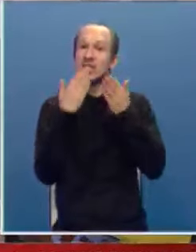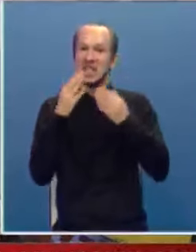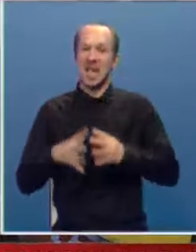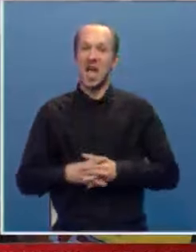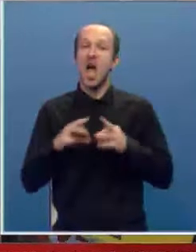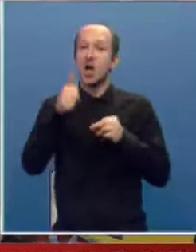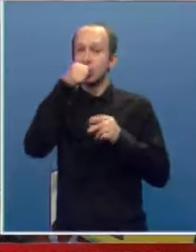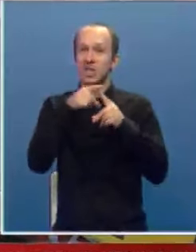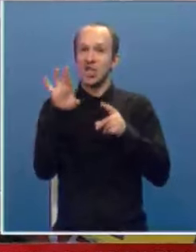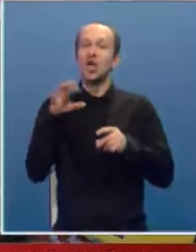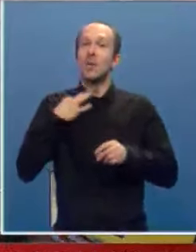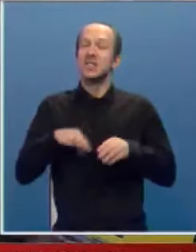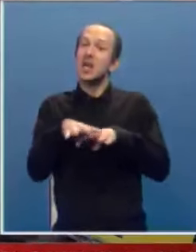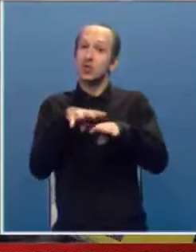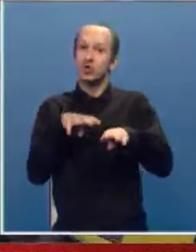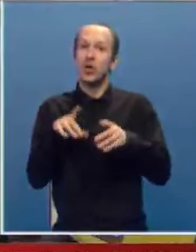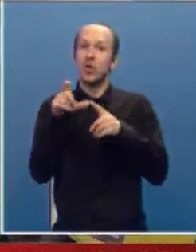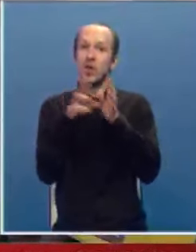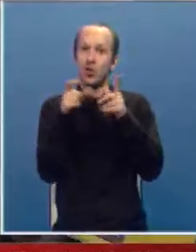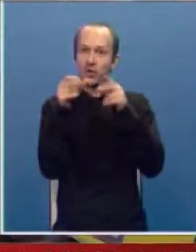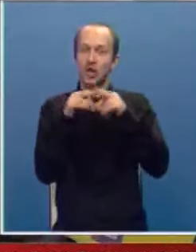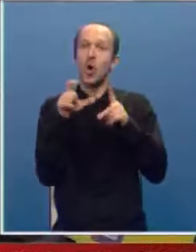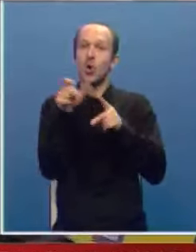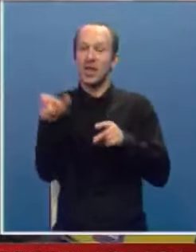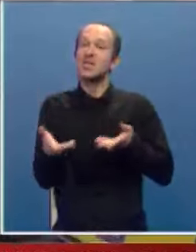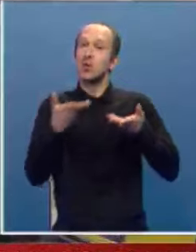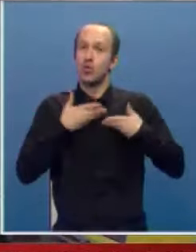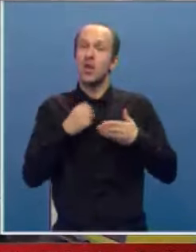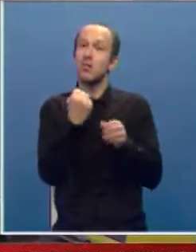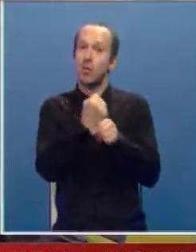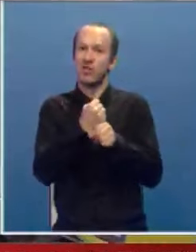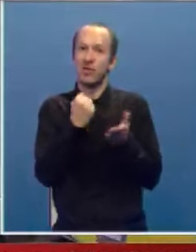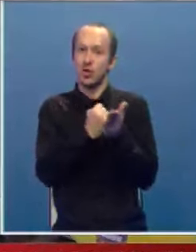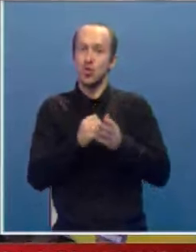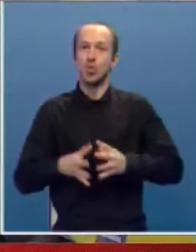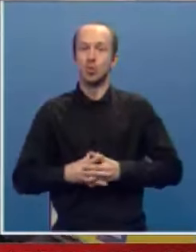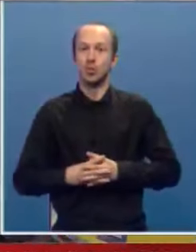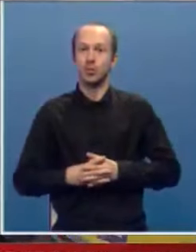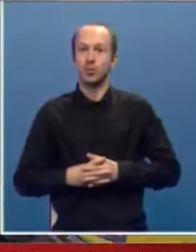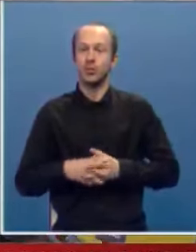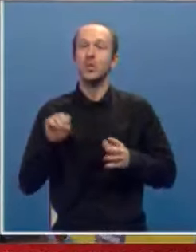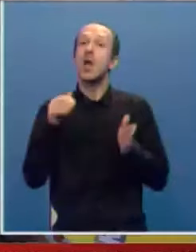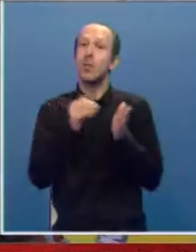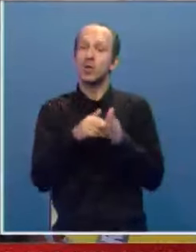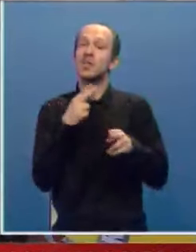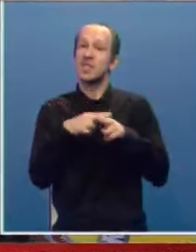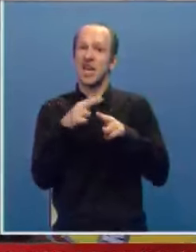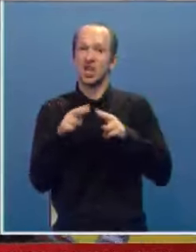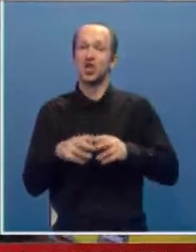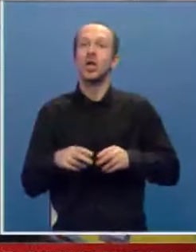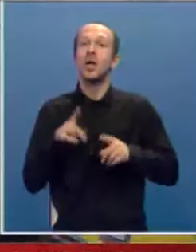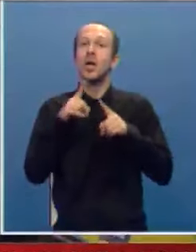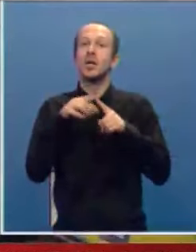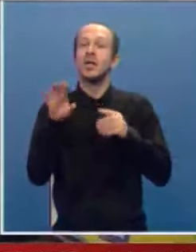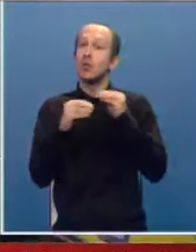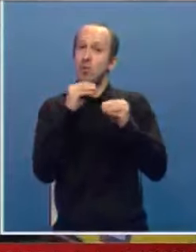A što se tiče predsjednika skupštine Ljube Ninkovića, od njega smo dobili potvrdu da ako je potreba da se riješi te